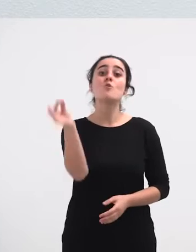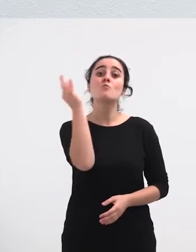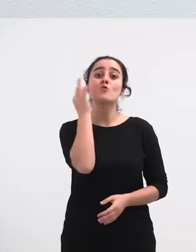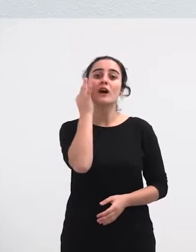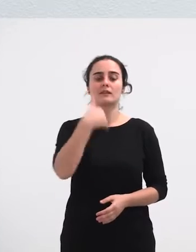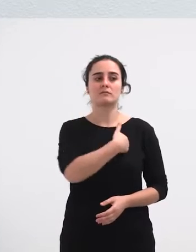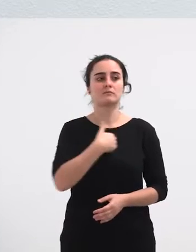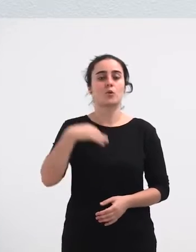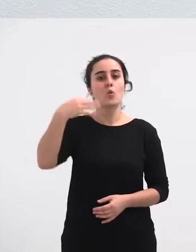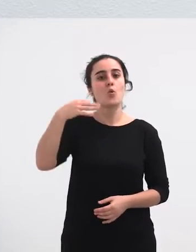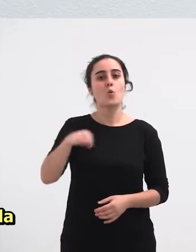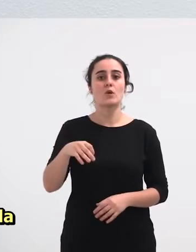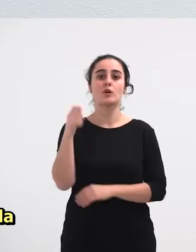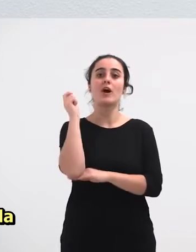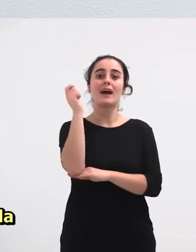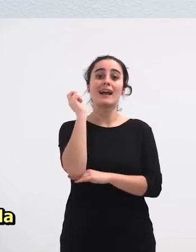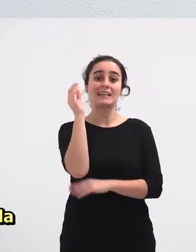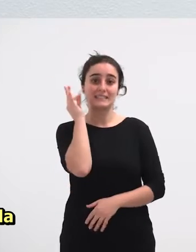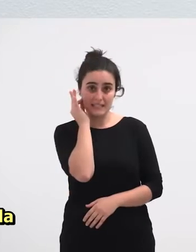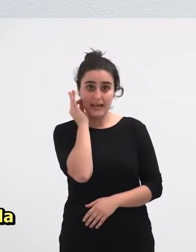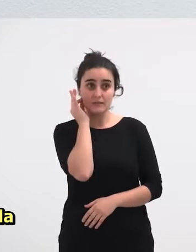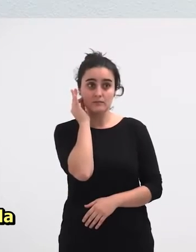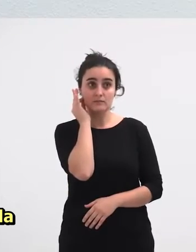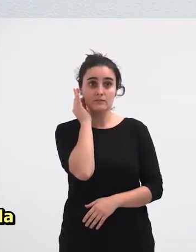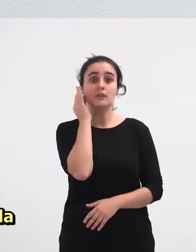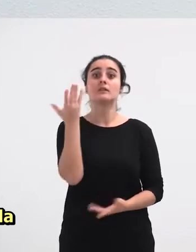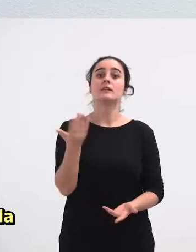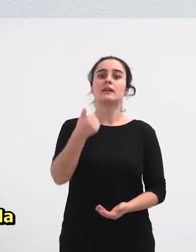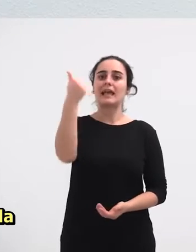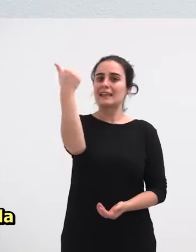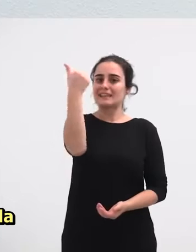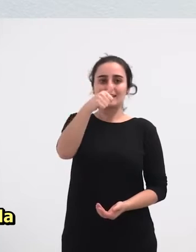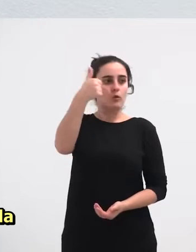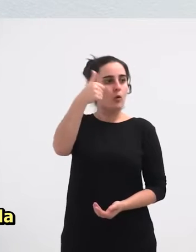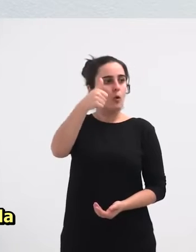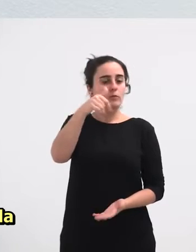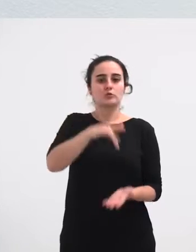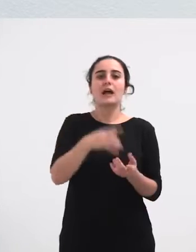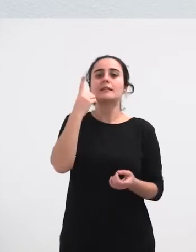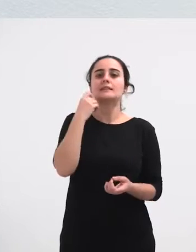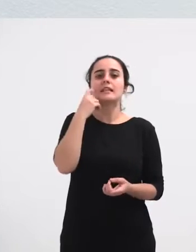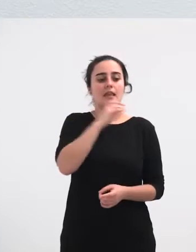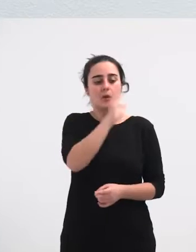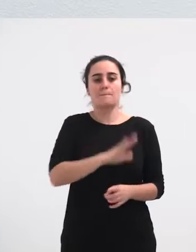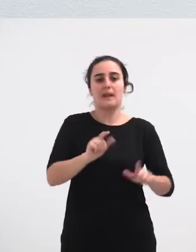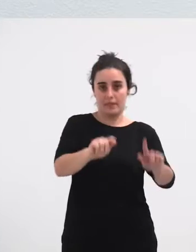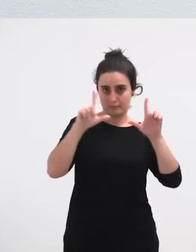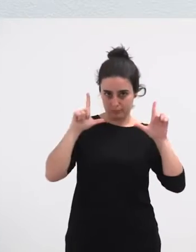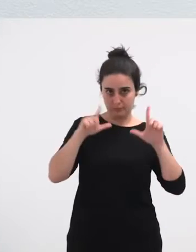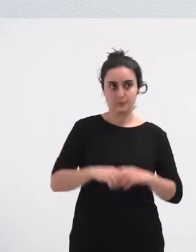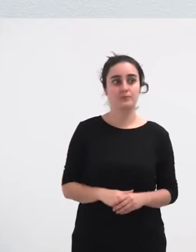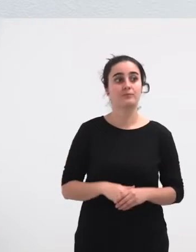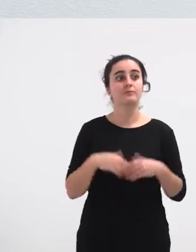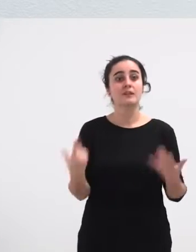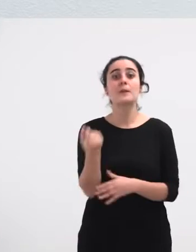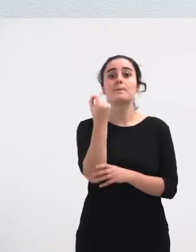kantineraz jantzita Eta bakarrik izonesko tradizio bat dela dirudi Baina, miga bedra